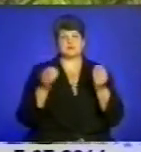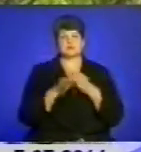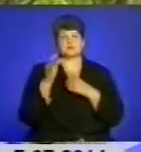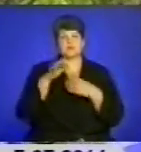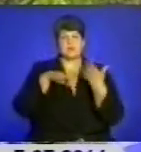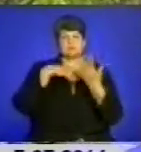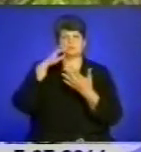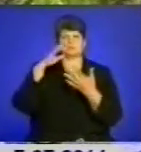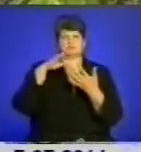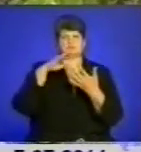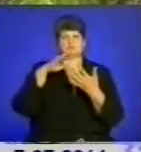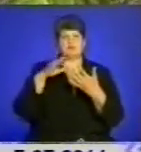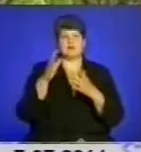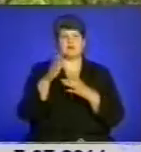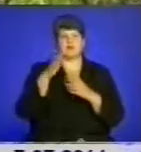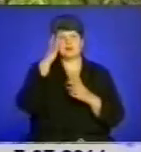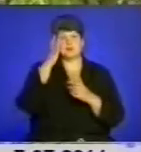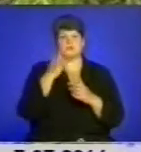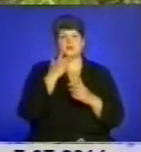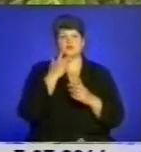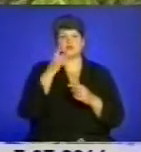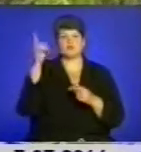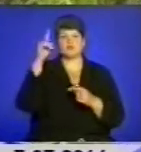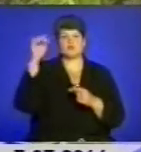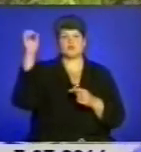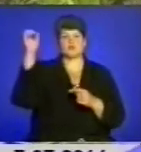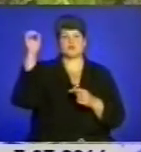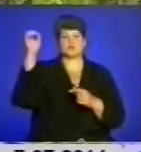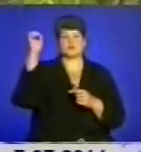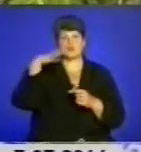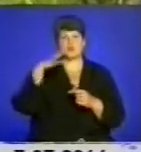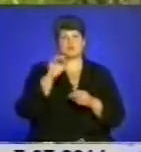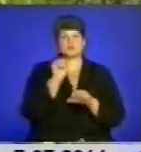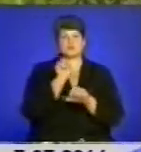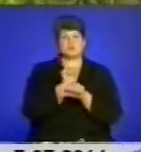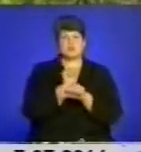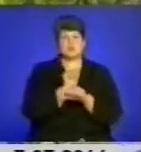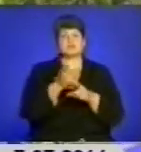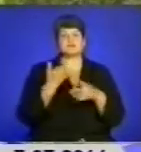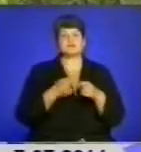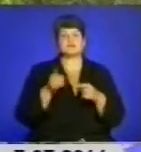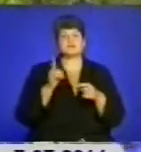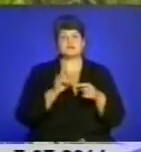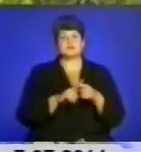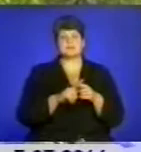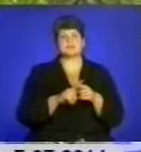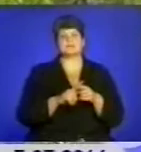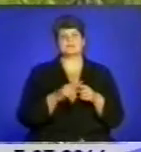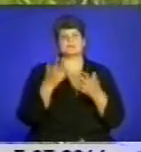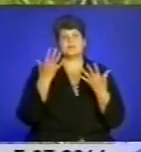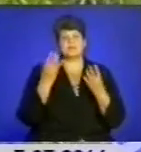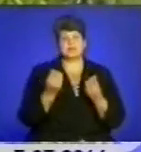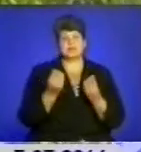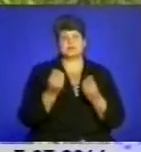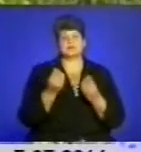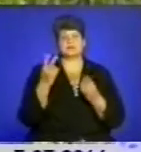або літнього сонцестояння. Тому що раніше, за старим стилем, цей день припадав на 24 червня. Це якраз